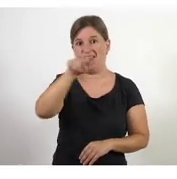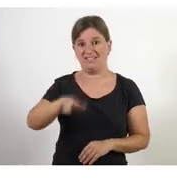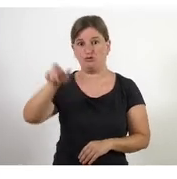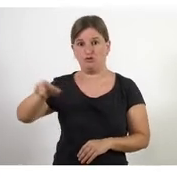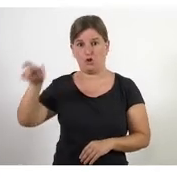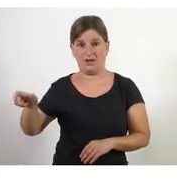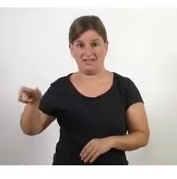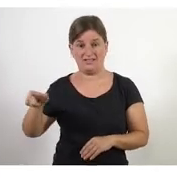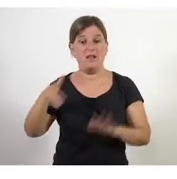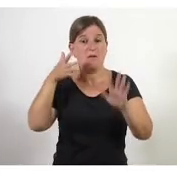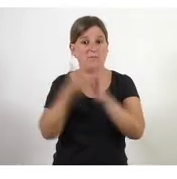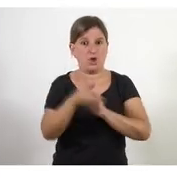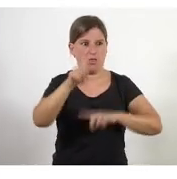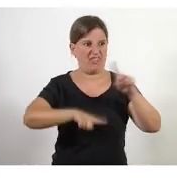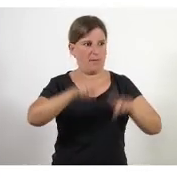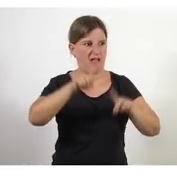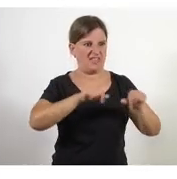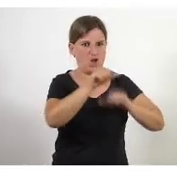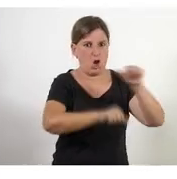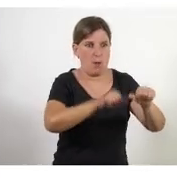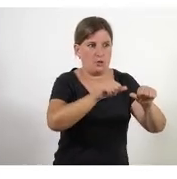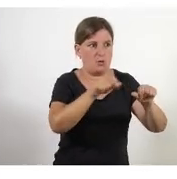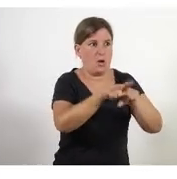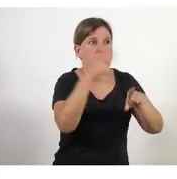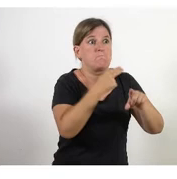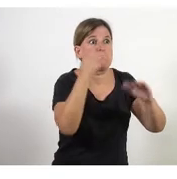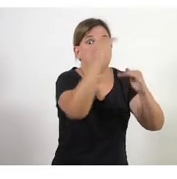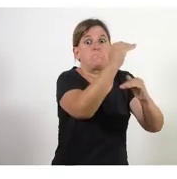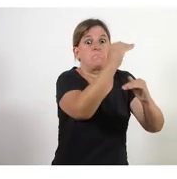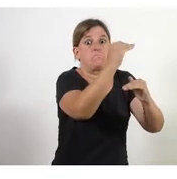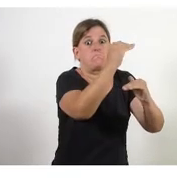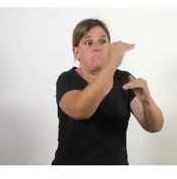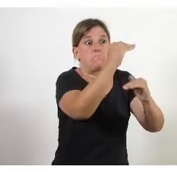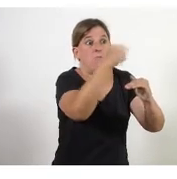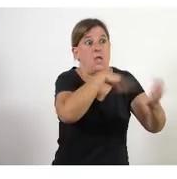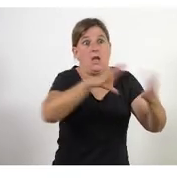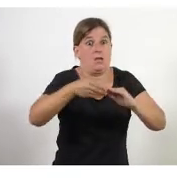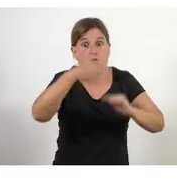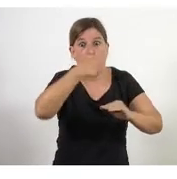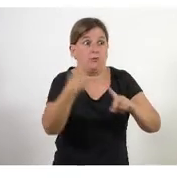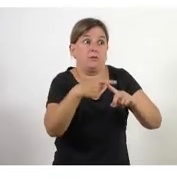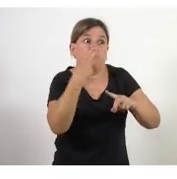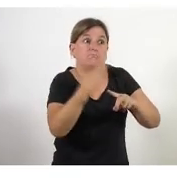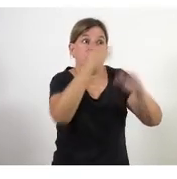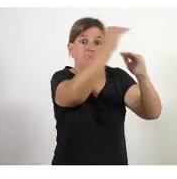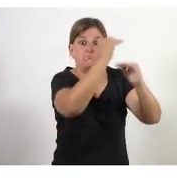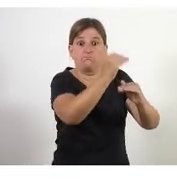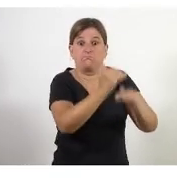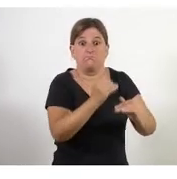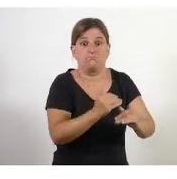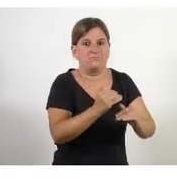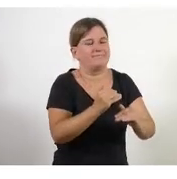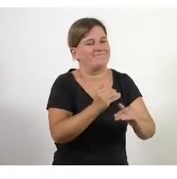procediments moltes vegades t'encorseten et deixen tancat i no et deixen donar resposta perquè has de seguir el procediment amb l